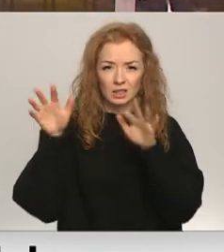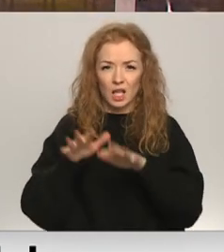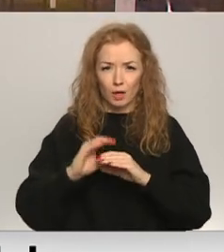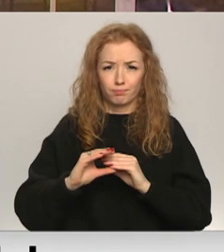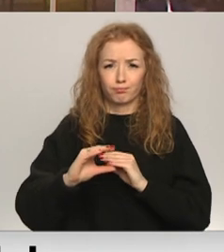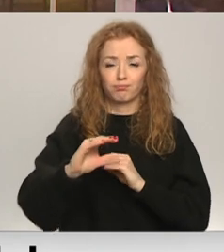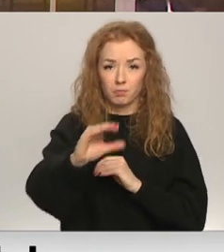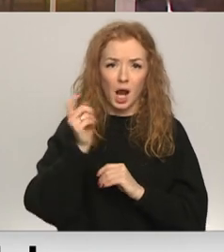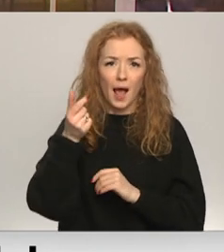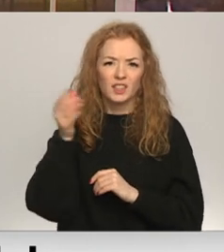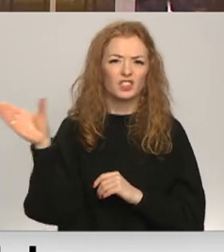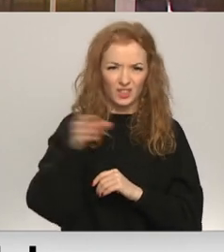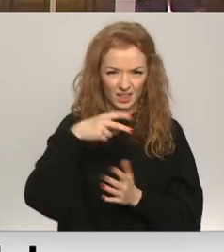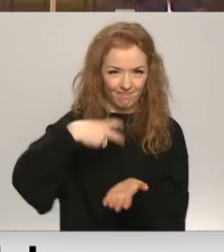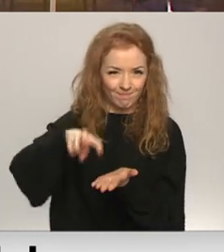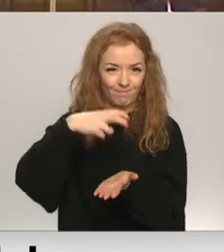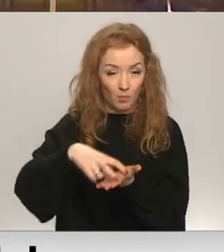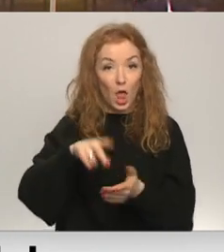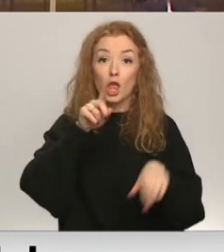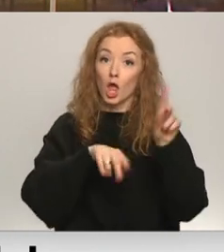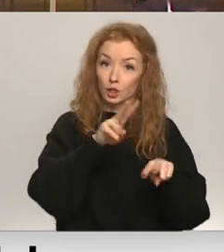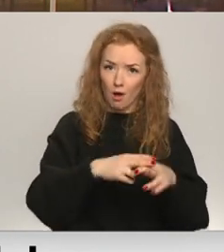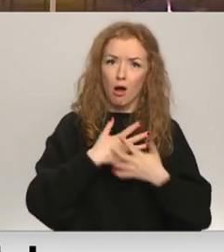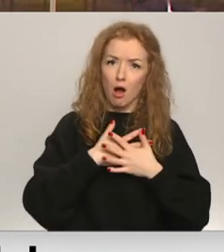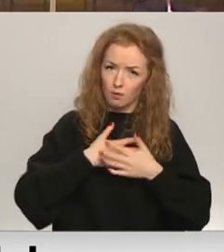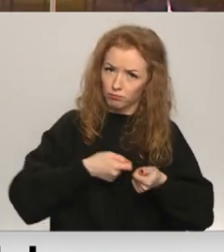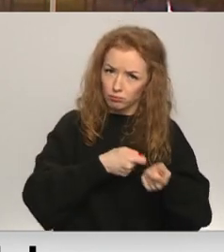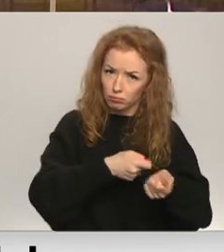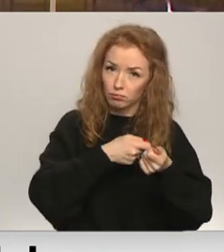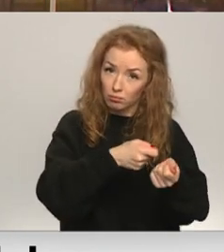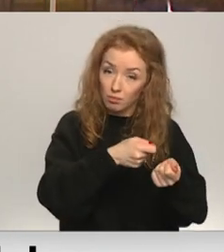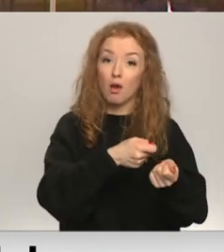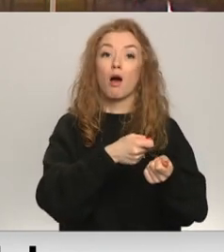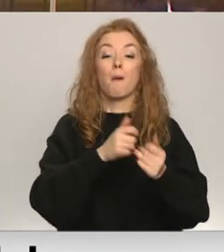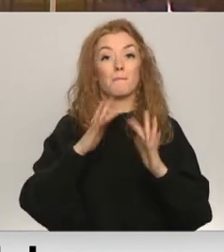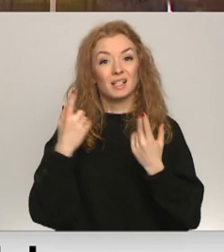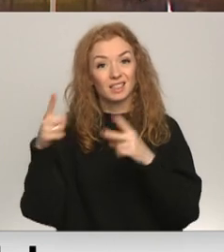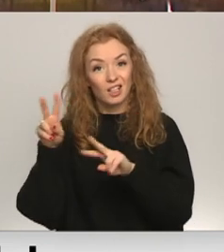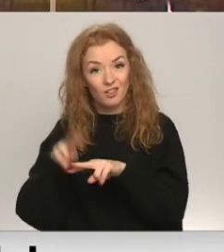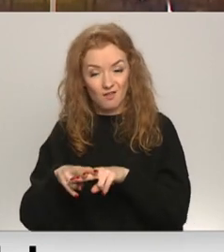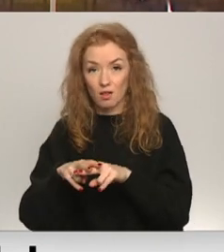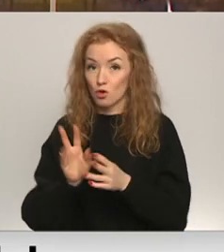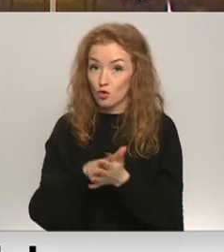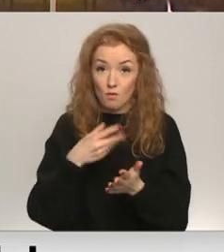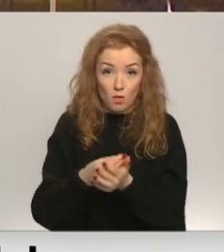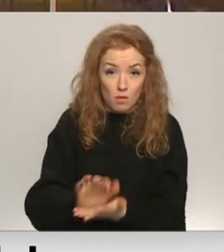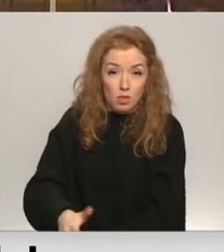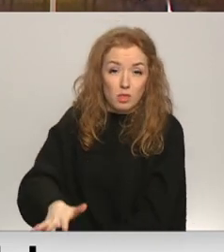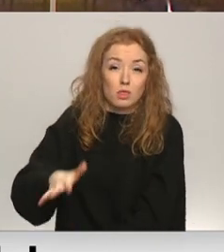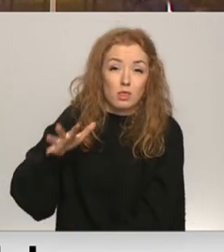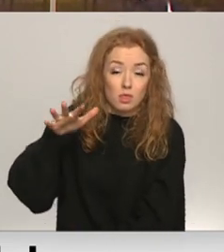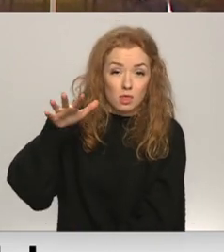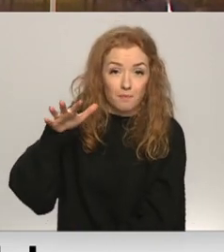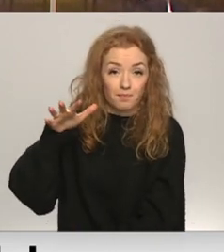gandrīz ikviens. Vietām tās tiek aktīvi tīrītas, pat tad, kad snikšana vēl nav beigusies, bet citi sīles vispār netiek tīrītas.